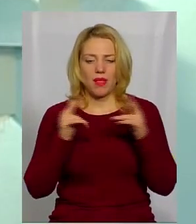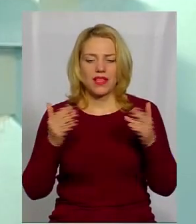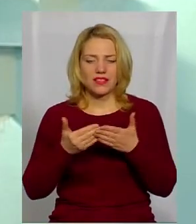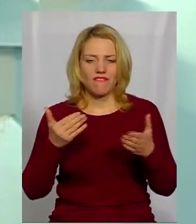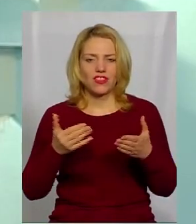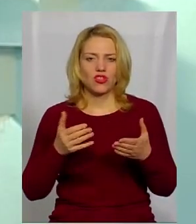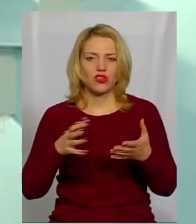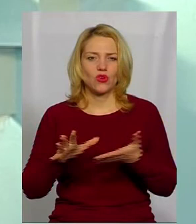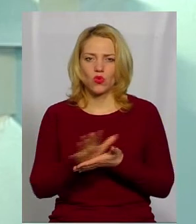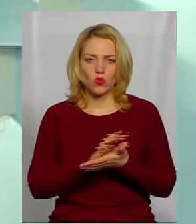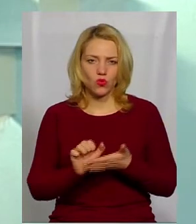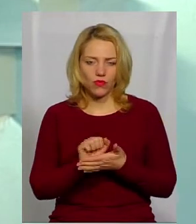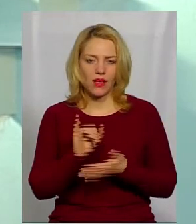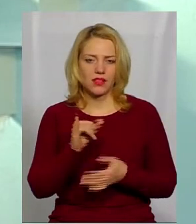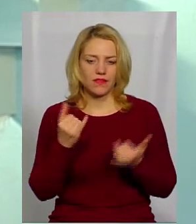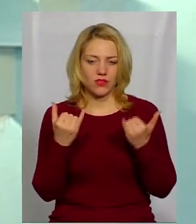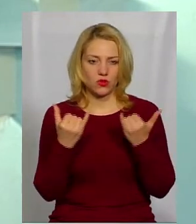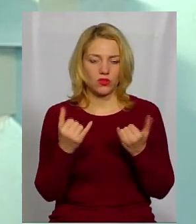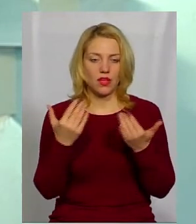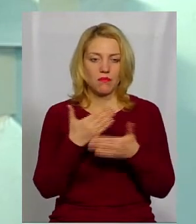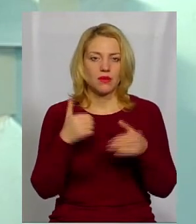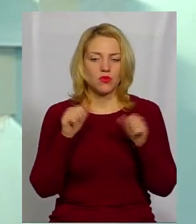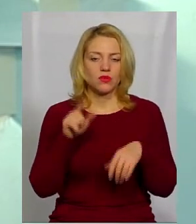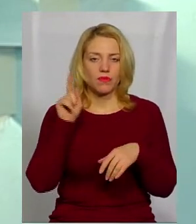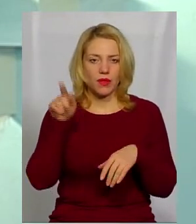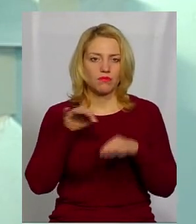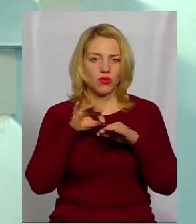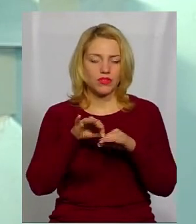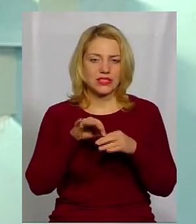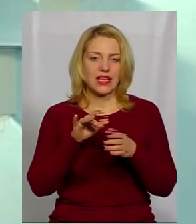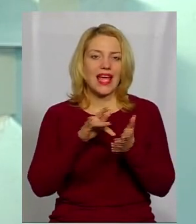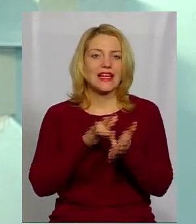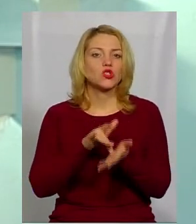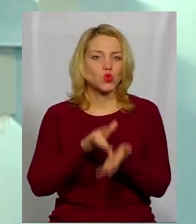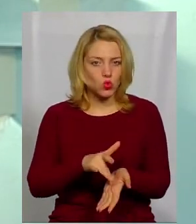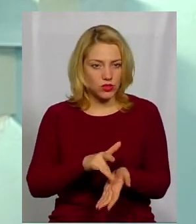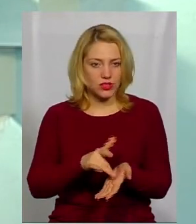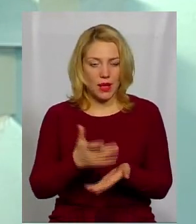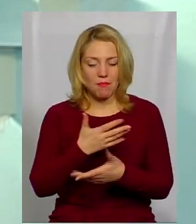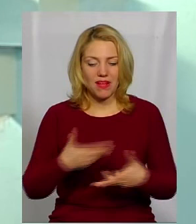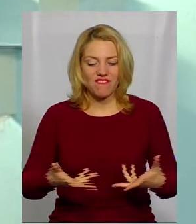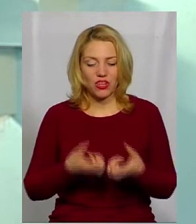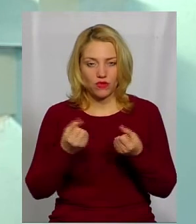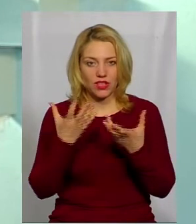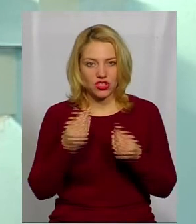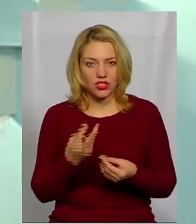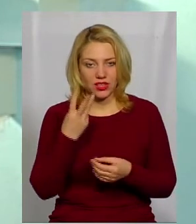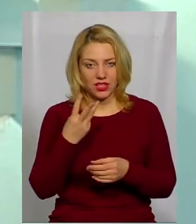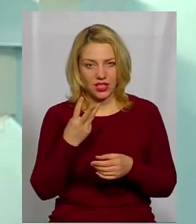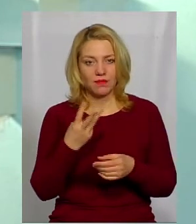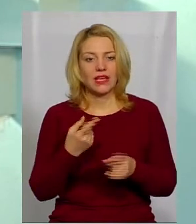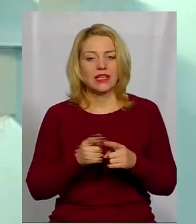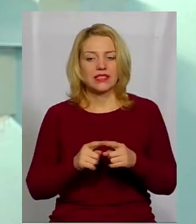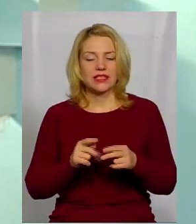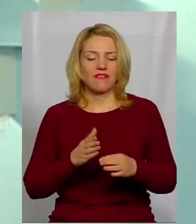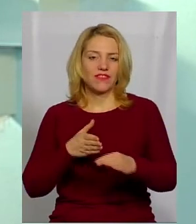руйнування, і на сьогодні ми можемо навіть там провести екскурсію, ми і врятували ще три об'єкти. Це в